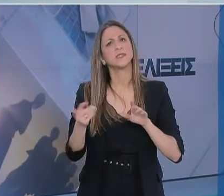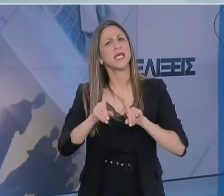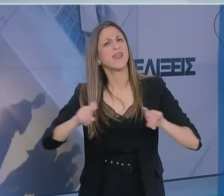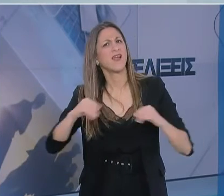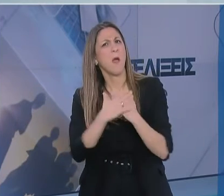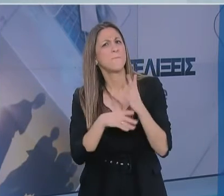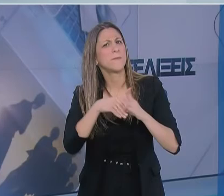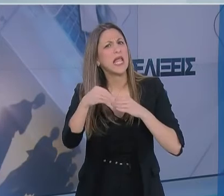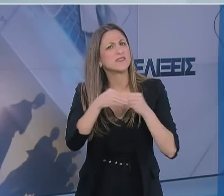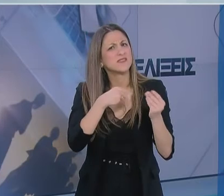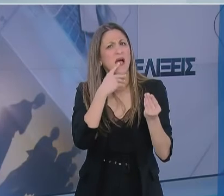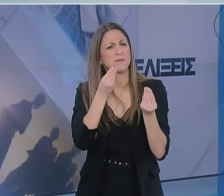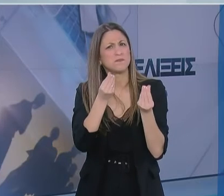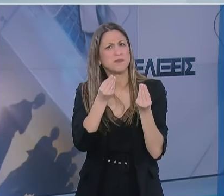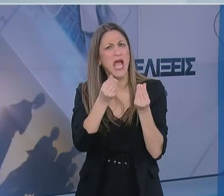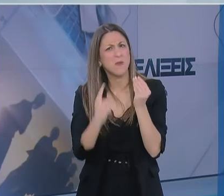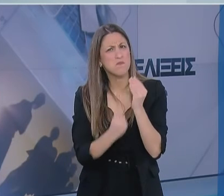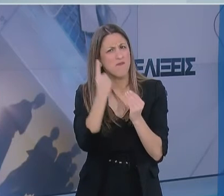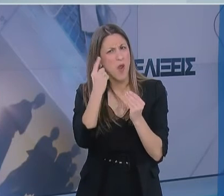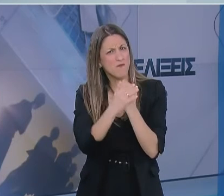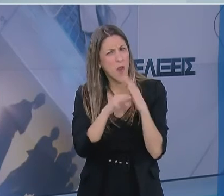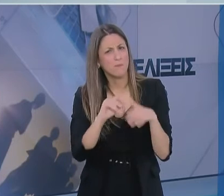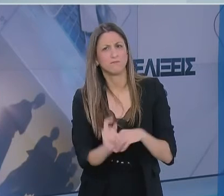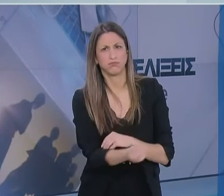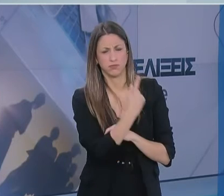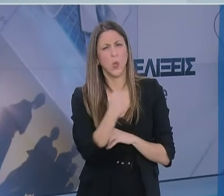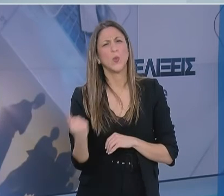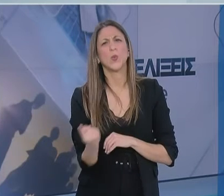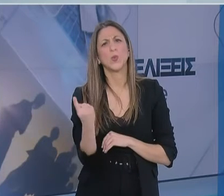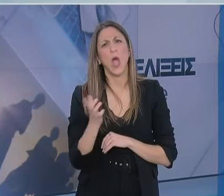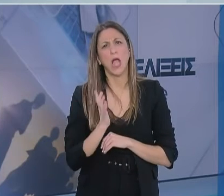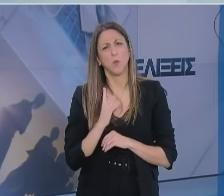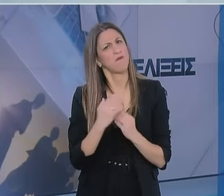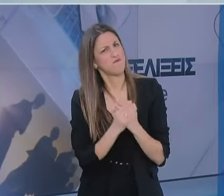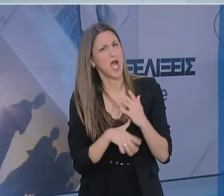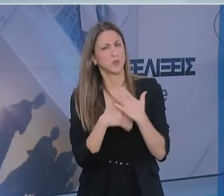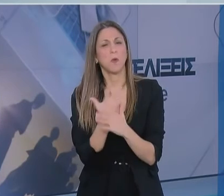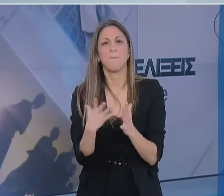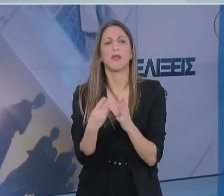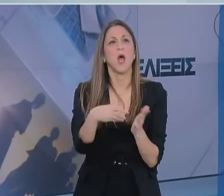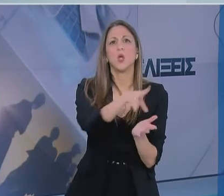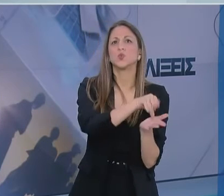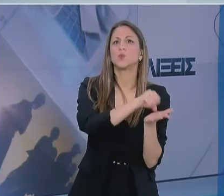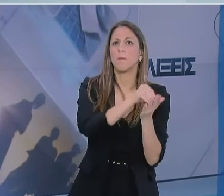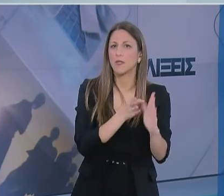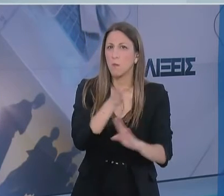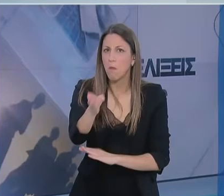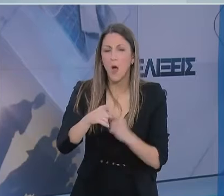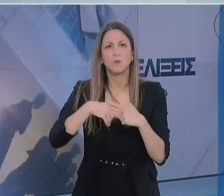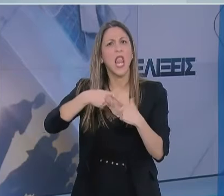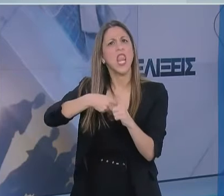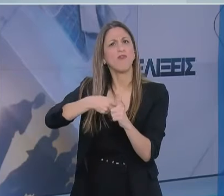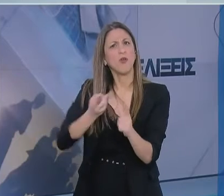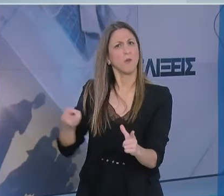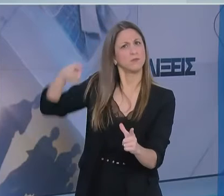πλαστικών ή γαντιών από λάτεξ μιας χρήσης έχει γίνει συνηθισμένη σε δημόσιους χώρους, σε σούπερ μάρκετ, στις δημόσιες συγκοινωνίες.